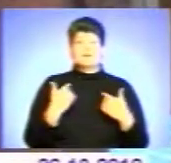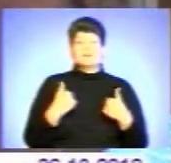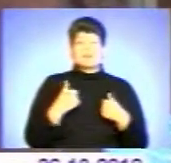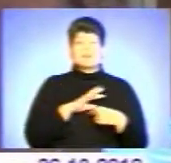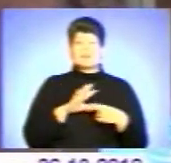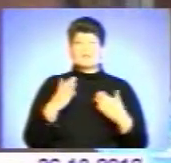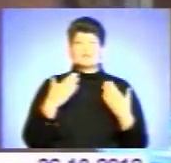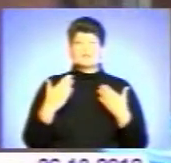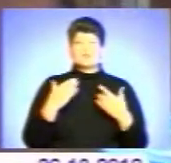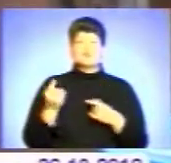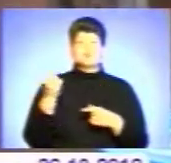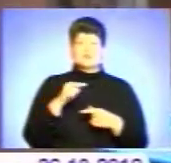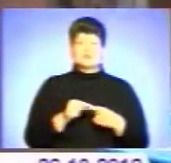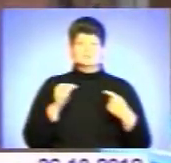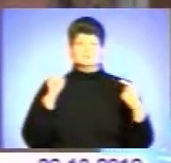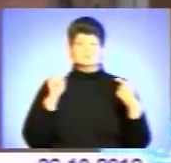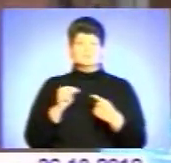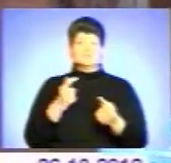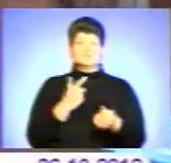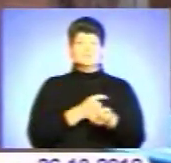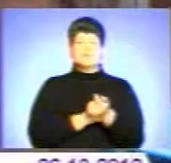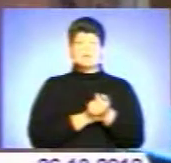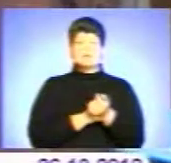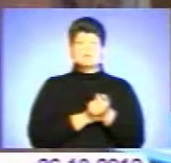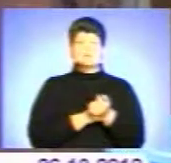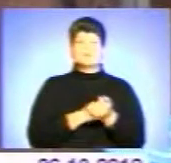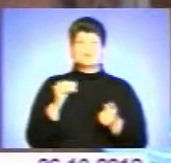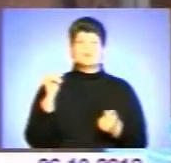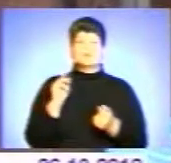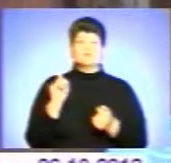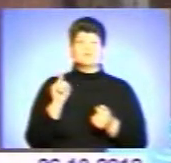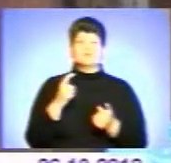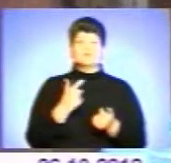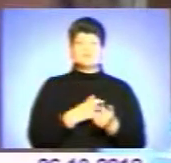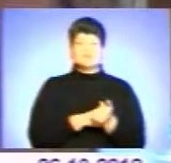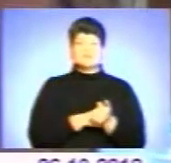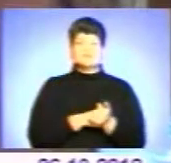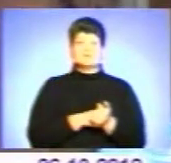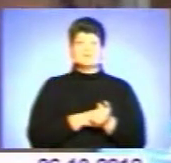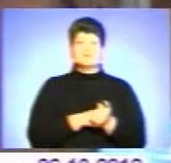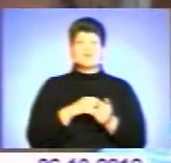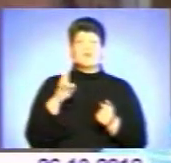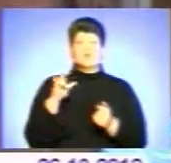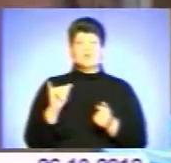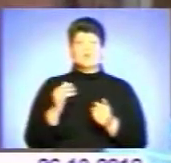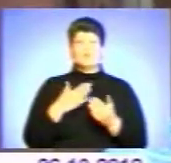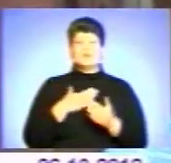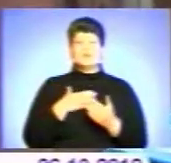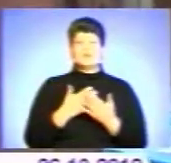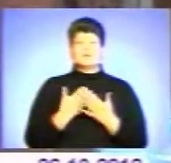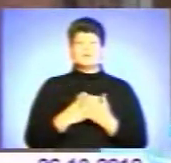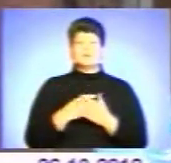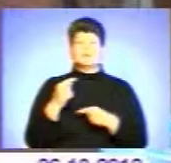відношуся так категорично проти щеплення, щоб щепитися. Мої, наприклад, внуки,